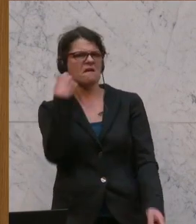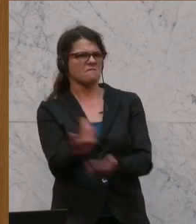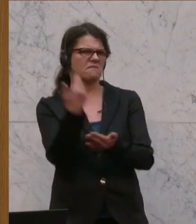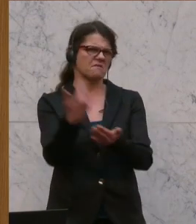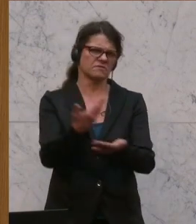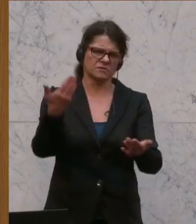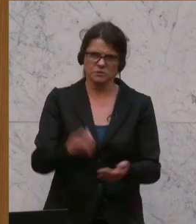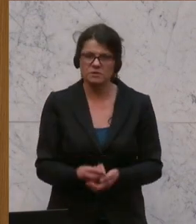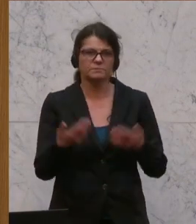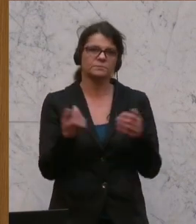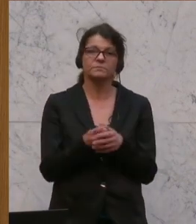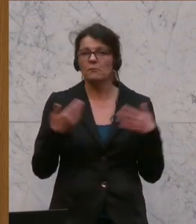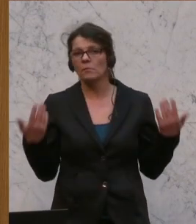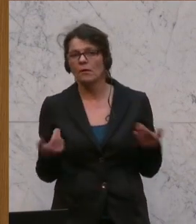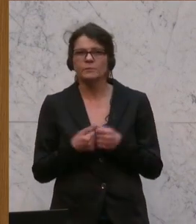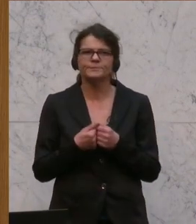Entschuldigung, Fake News,